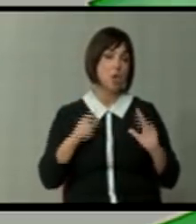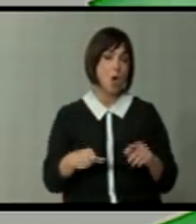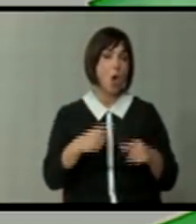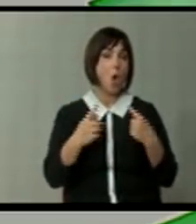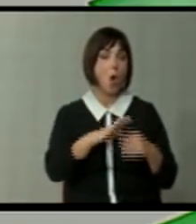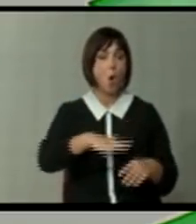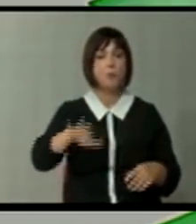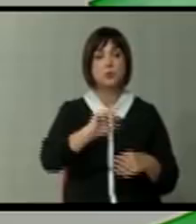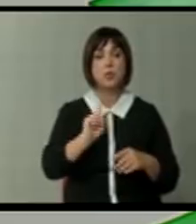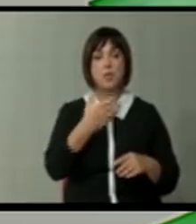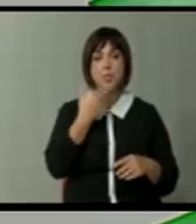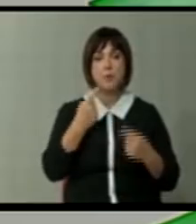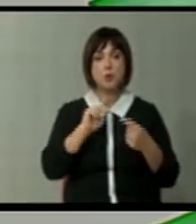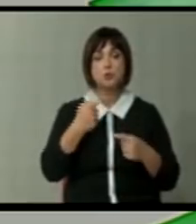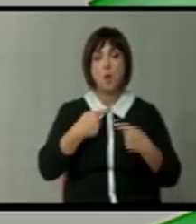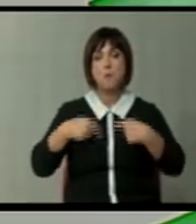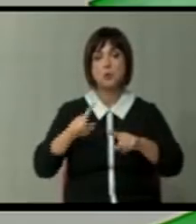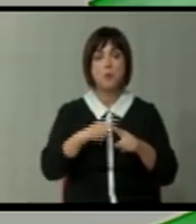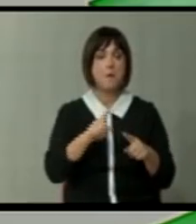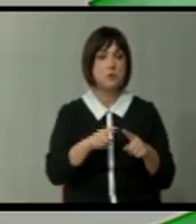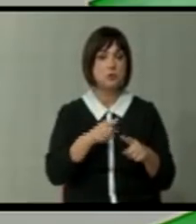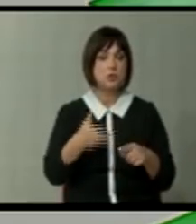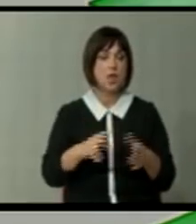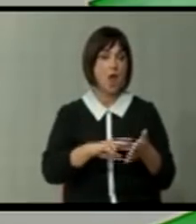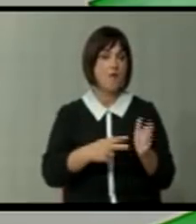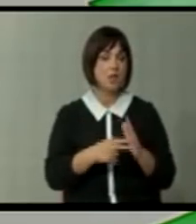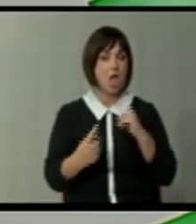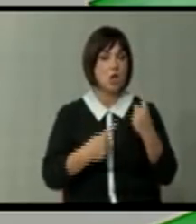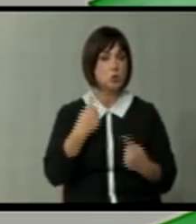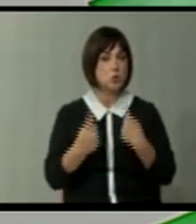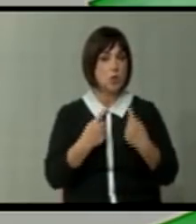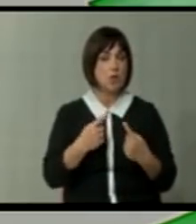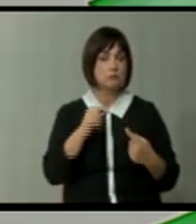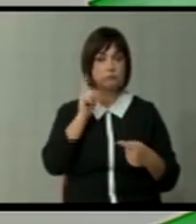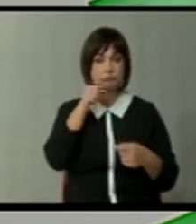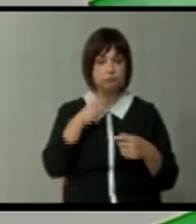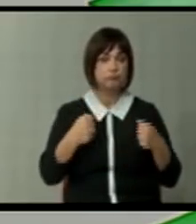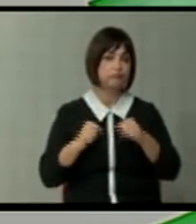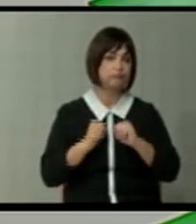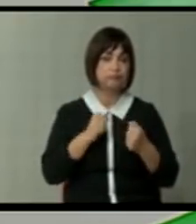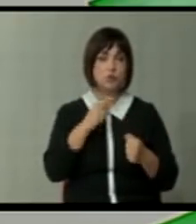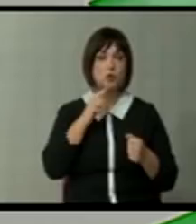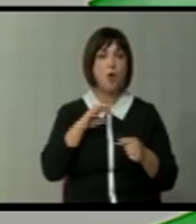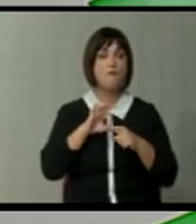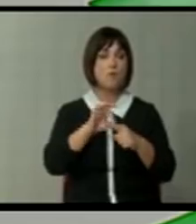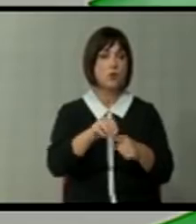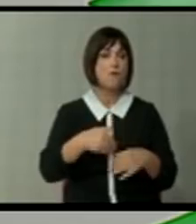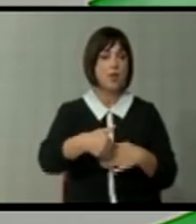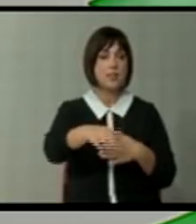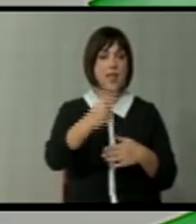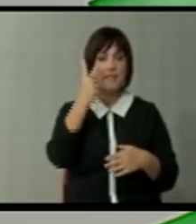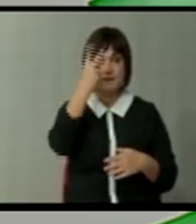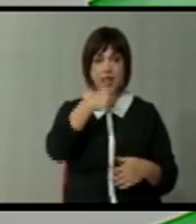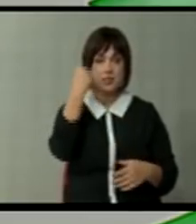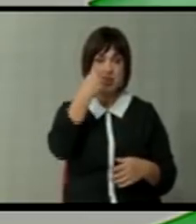постои ниту една посебна причина да велиме дека политичката ситуација е тензична или било што друго, што ќе води кон тоа во наредниве две